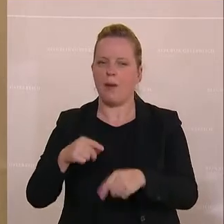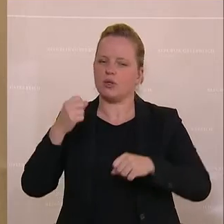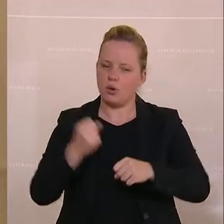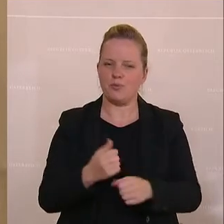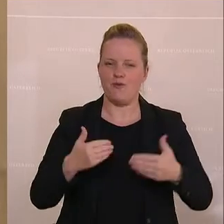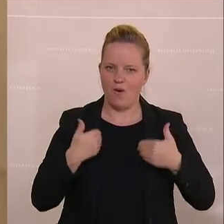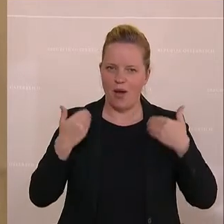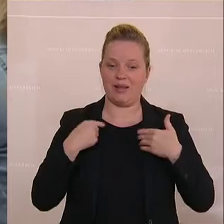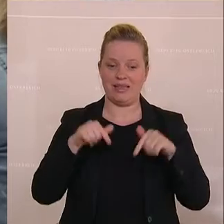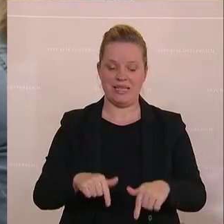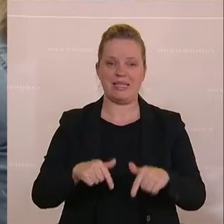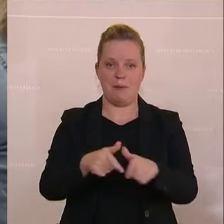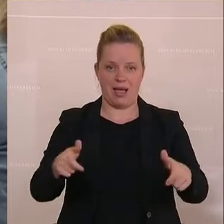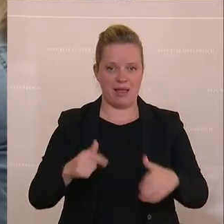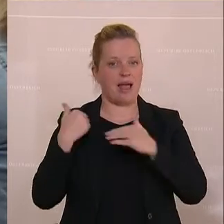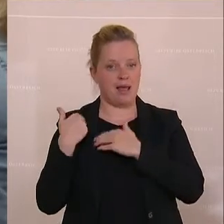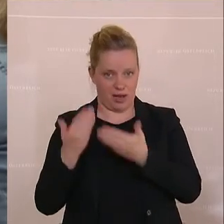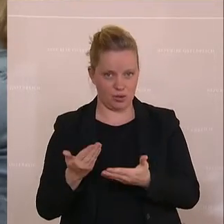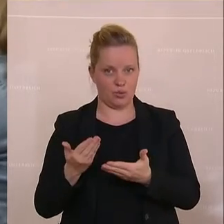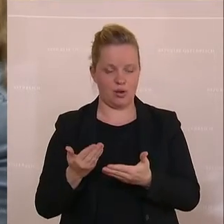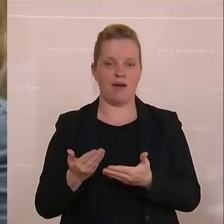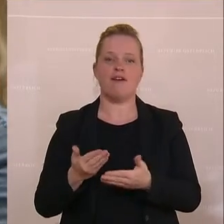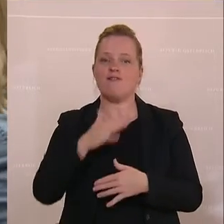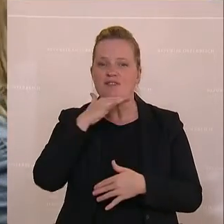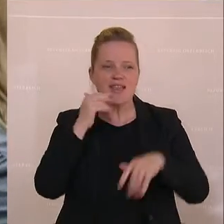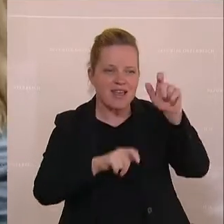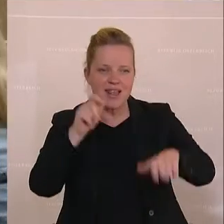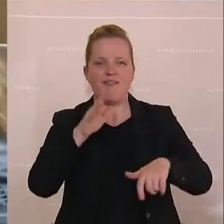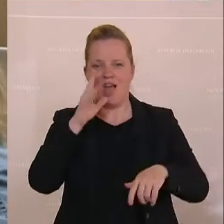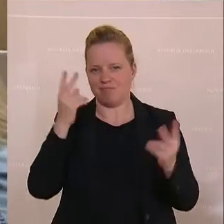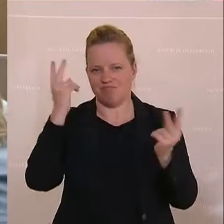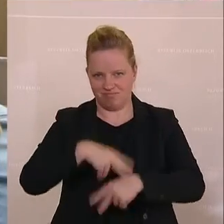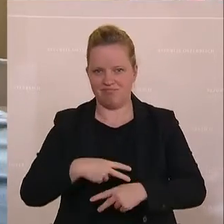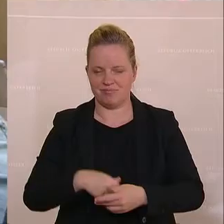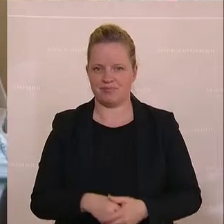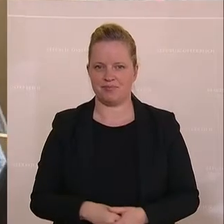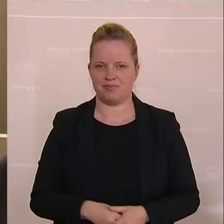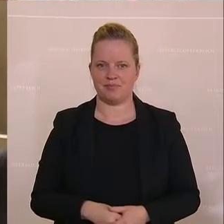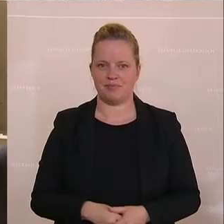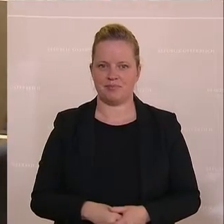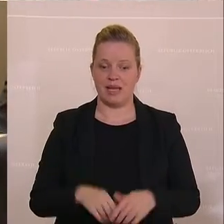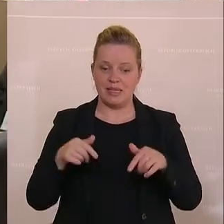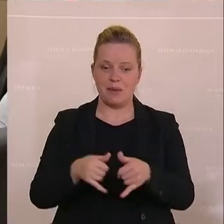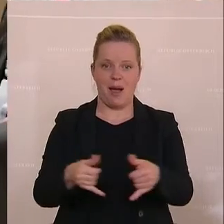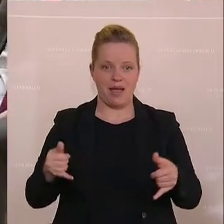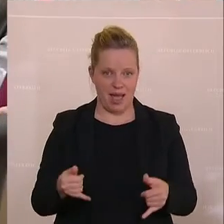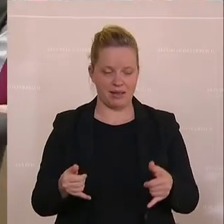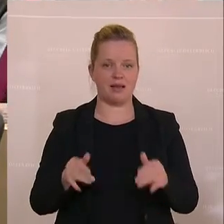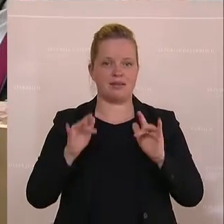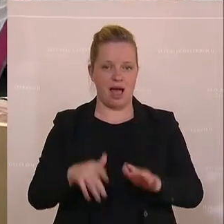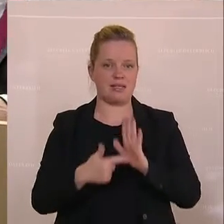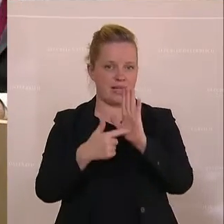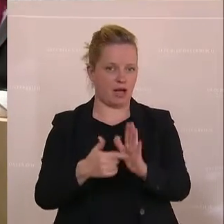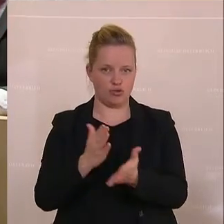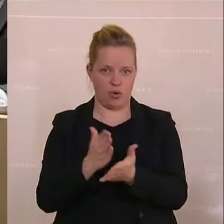Entlastungspaket auf breiter Basis beschlossen wird. Dieses Paket zeigt vor allem